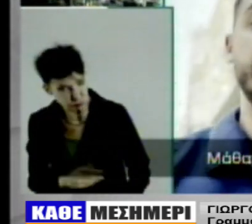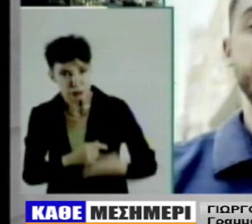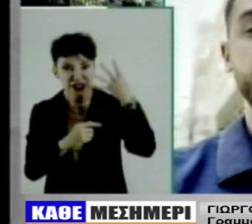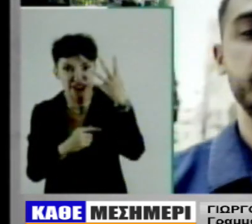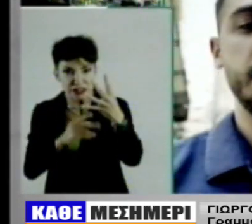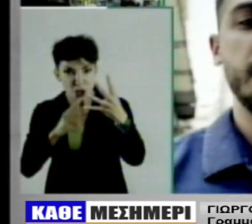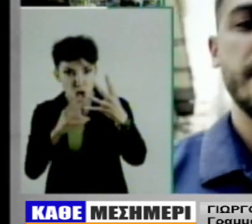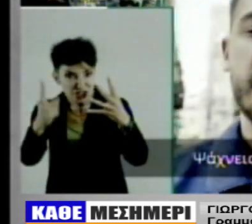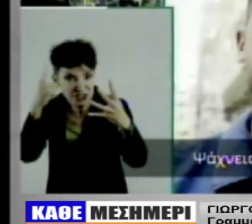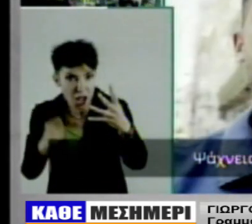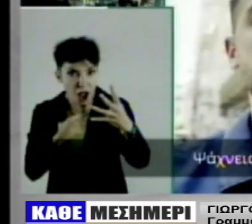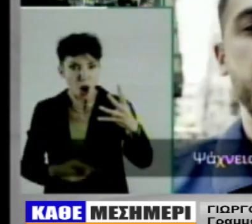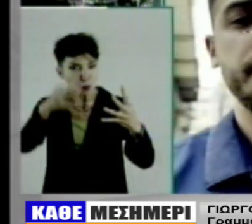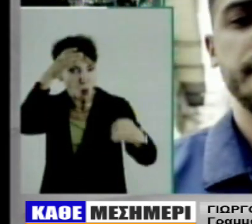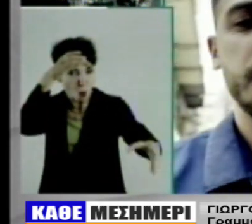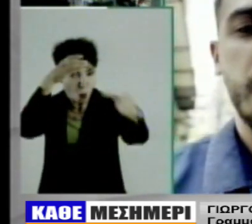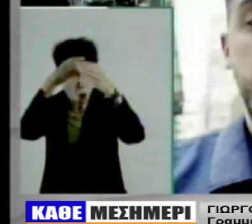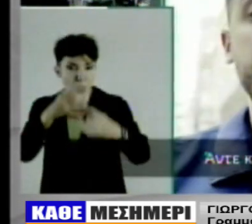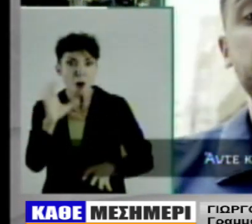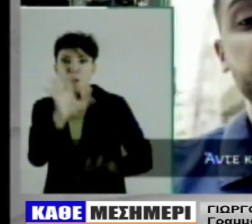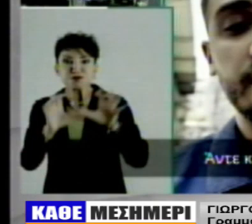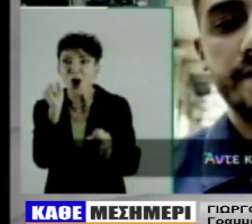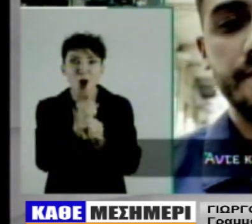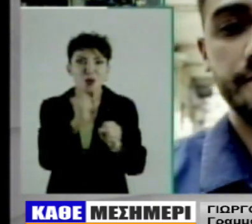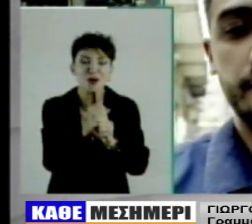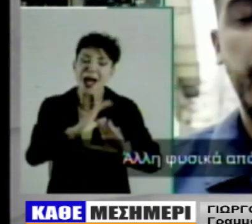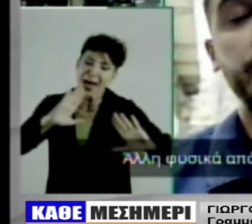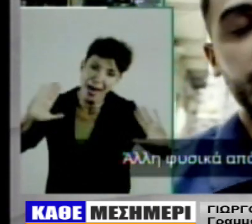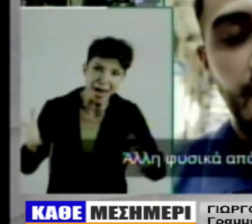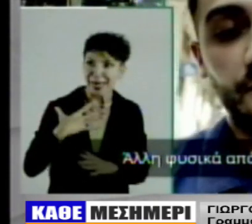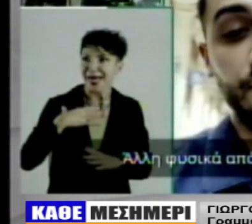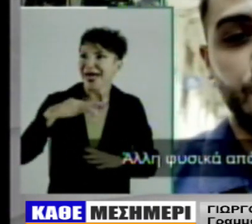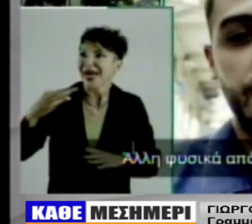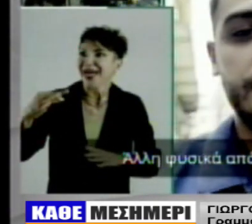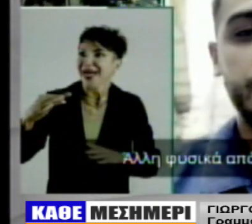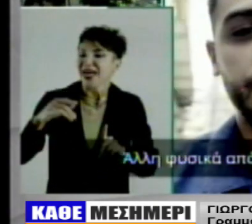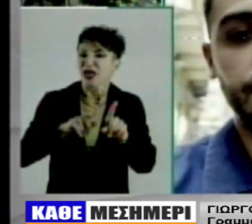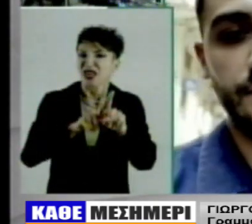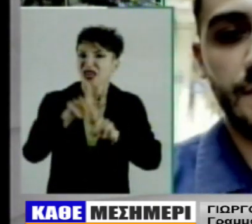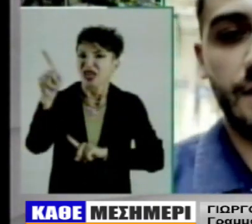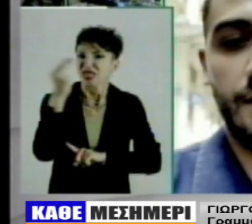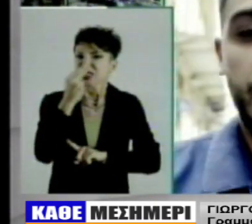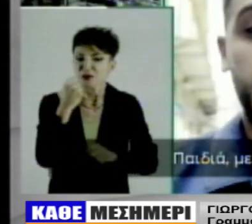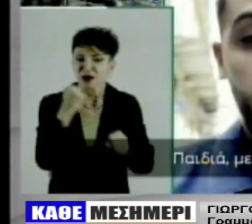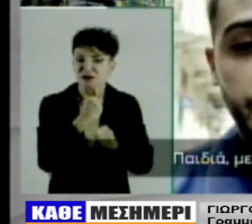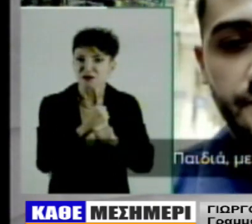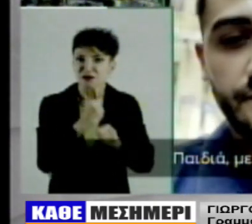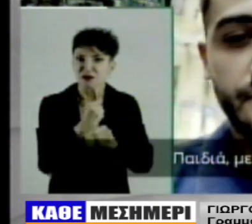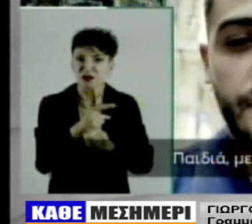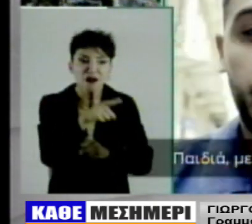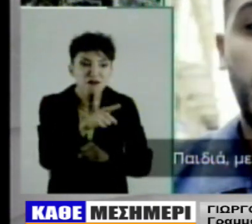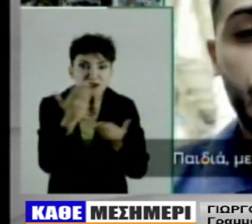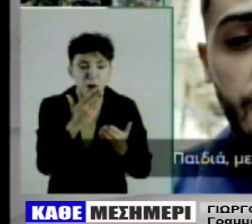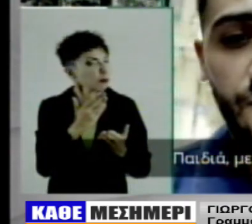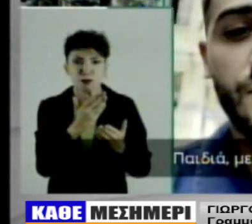που υπάρχουν στην Ελλάδα. Έχει γίνει το ακριβότερο δικαίωμα η στέγαση που νομίζω ότι όλα αυτά τα έχουμε